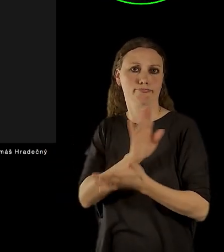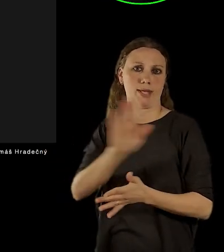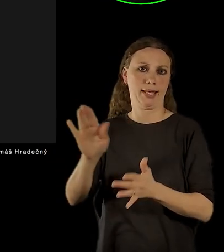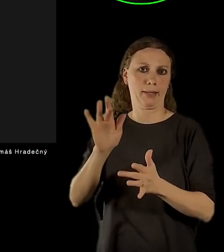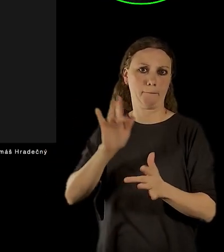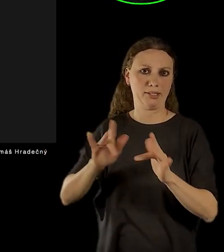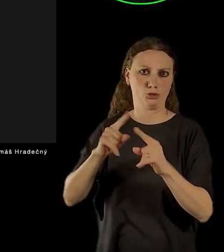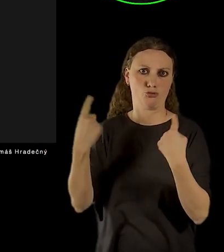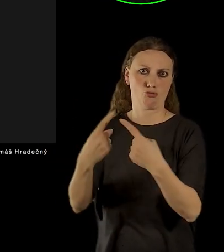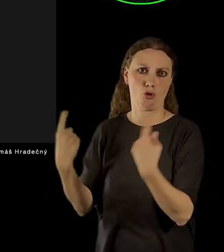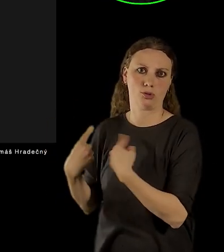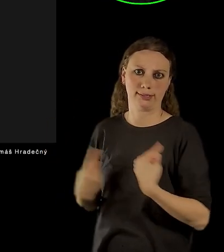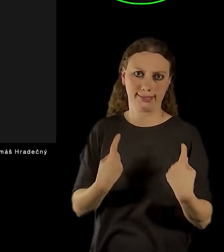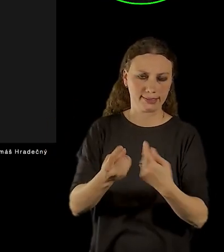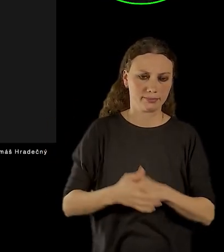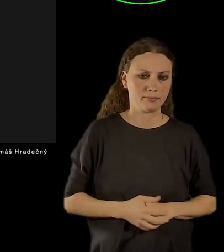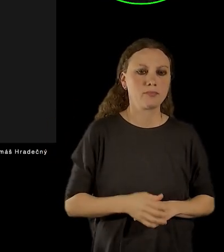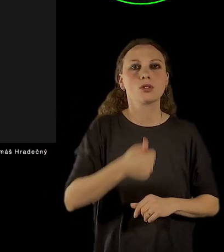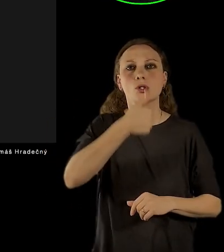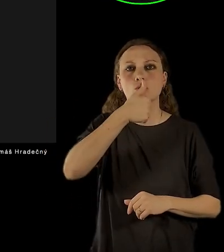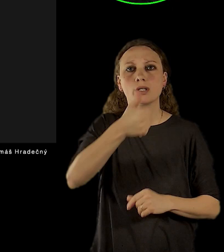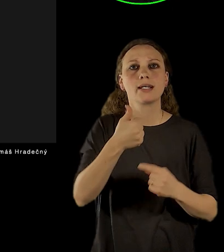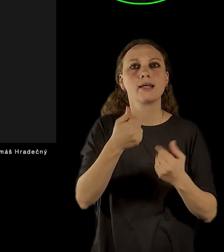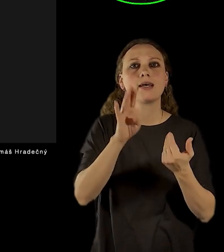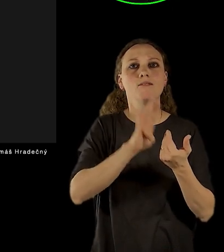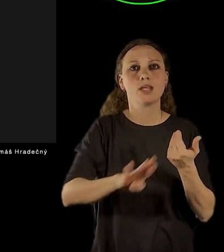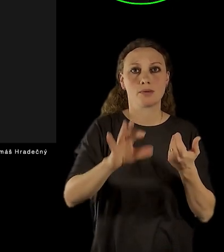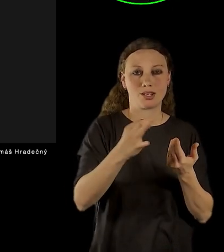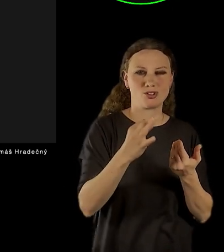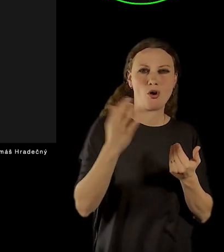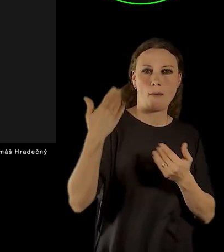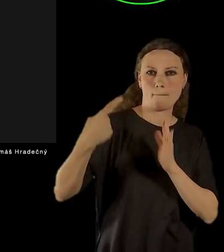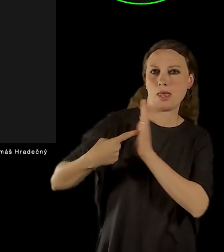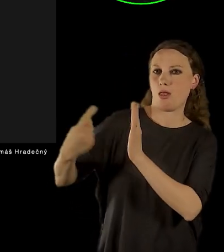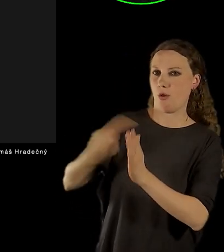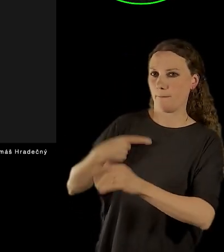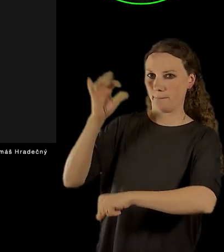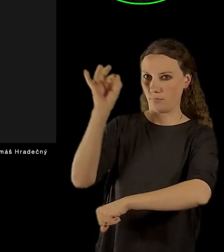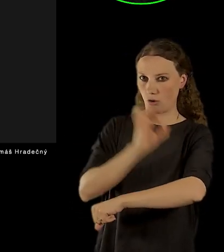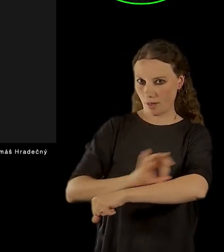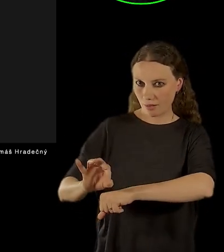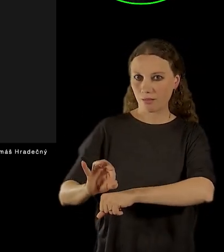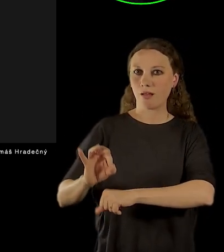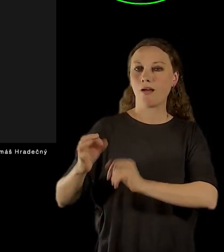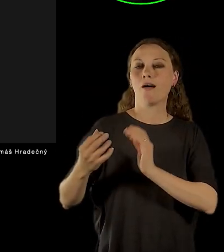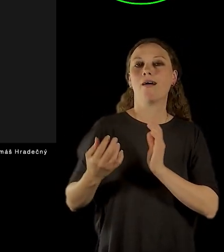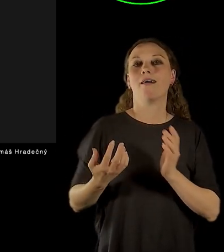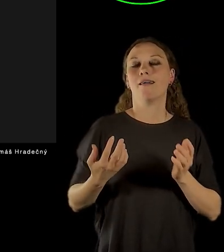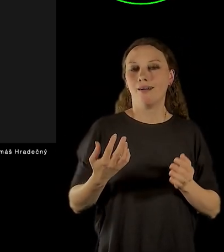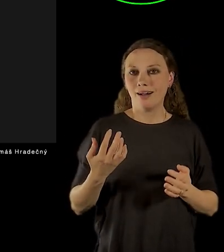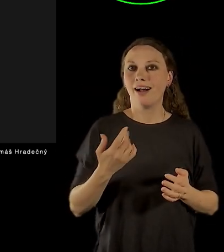druhý, to byla ta druhá podmínka v zadání projektu, abychom vytvořili prostor